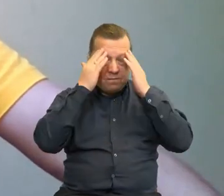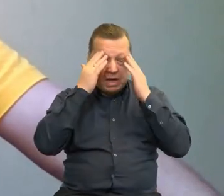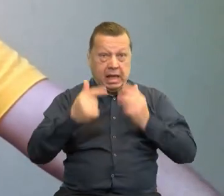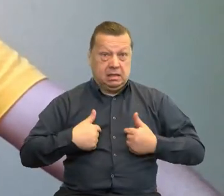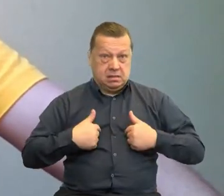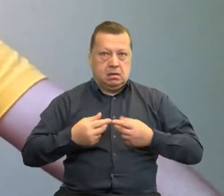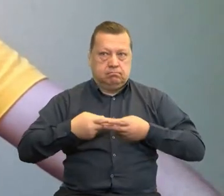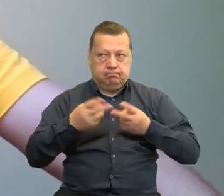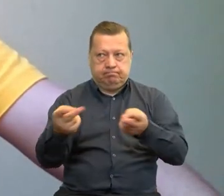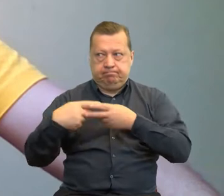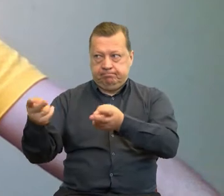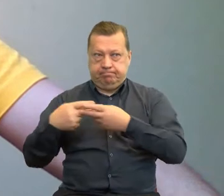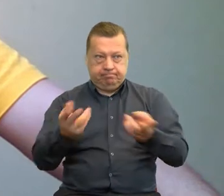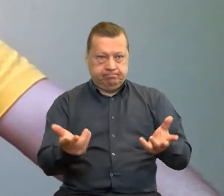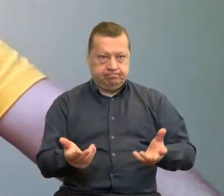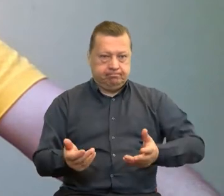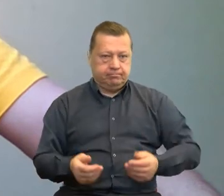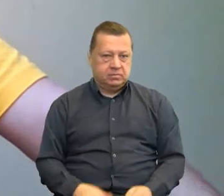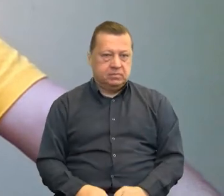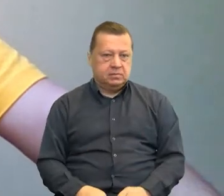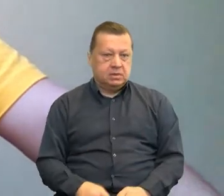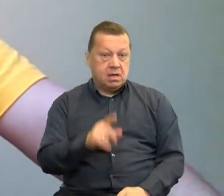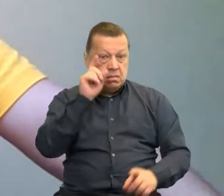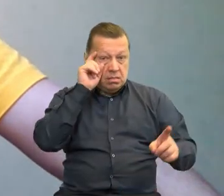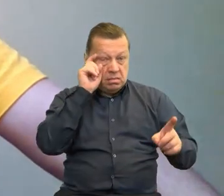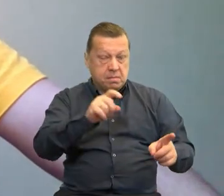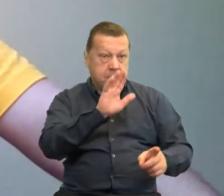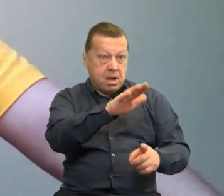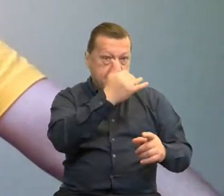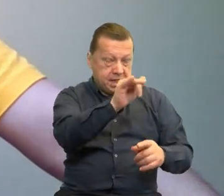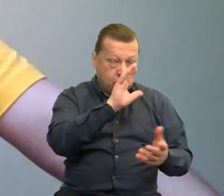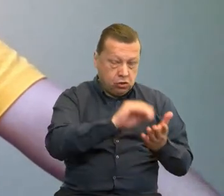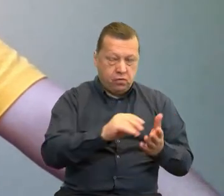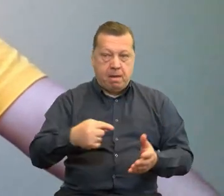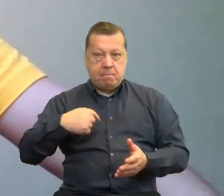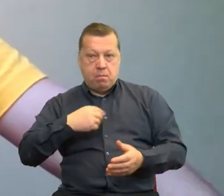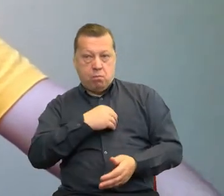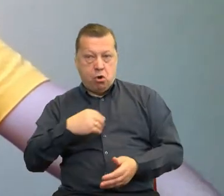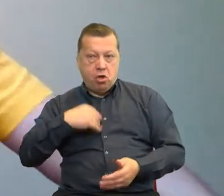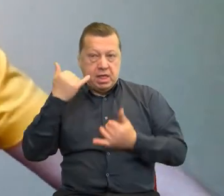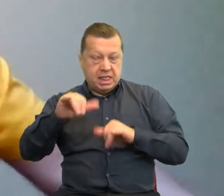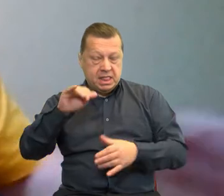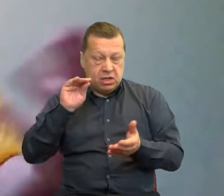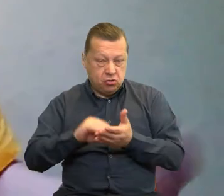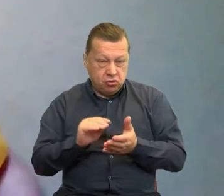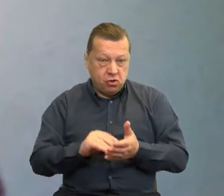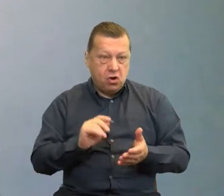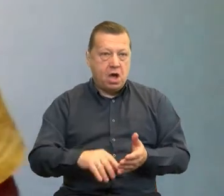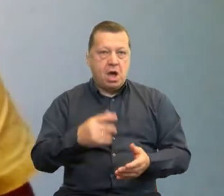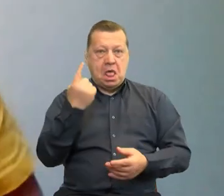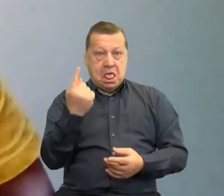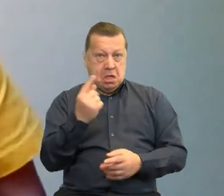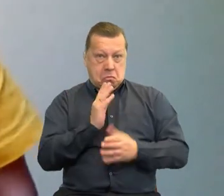rozwoju kompetencji. Tutaj nasi partnerzy z Niemiec mają inne doświadczenia, my mamy inne i to można nie tylko jednostronnie, tylko